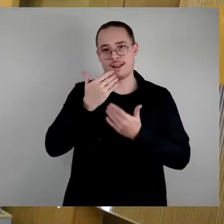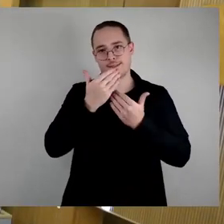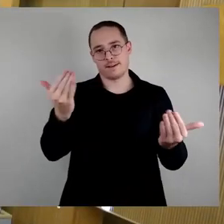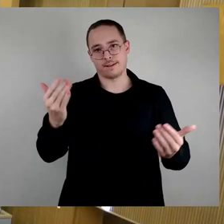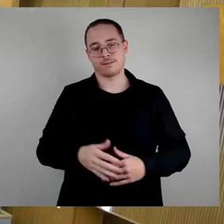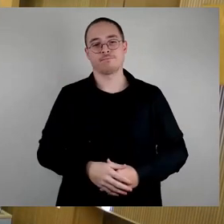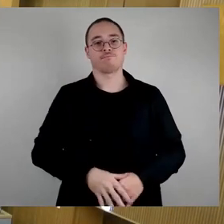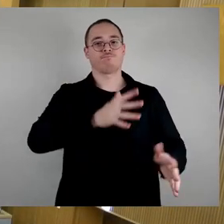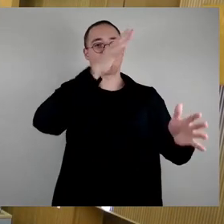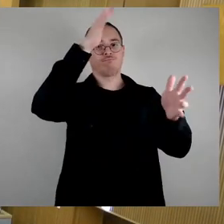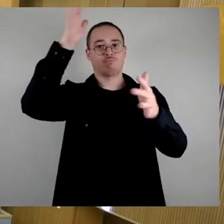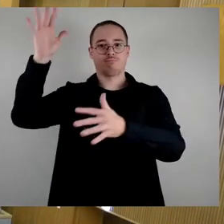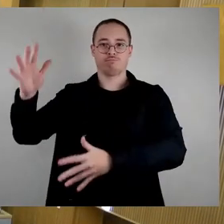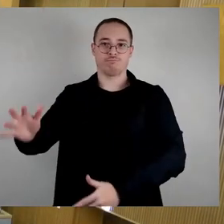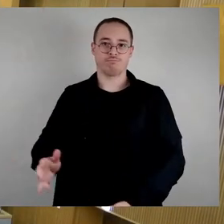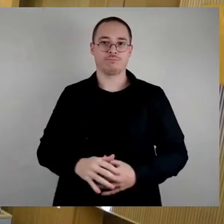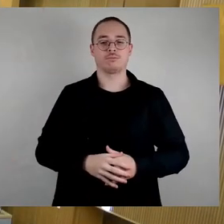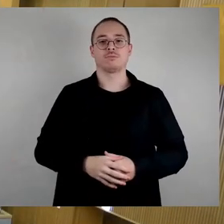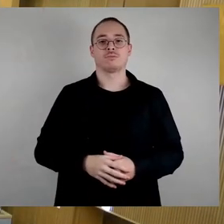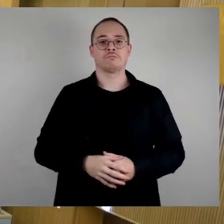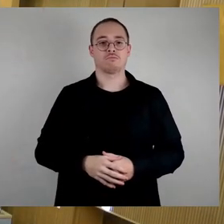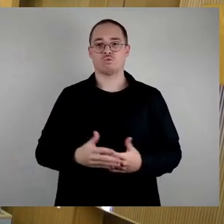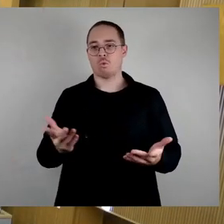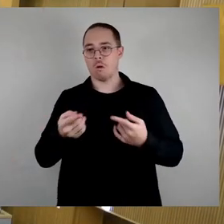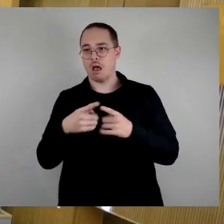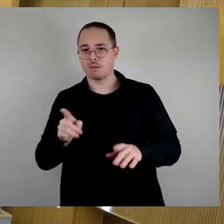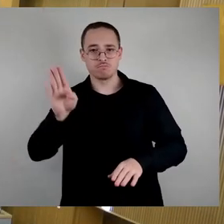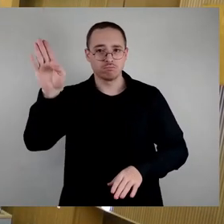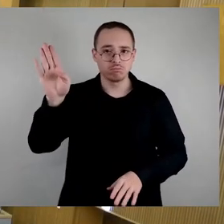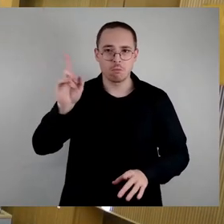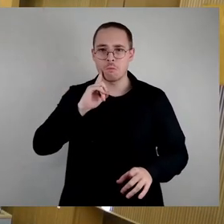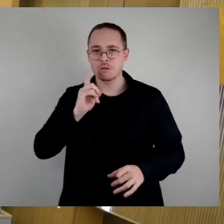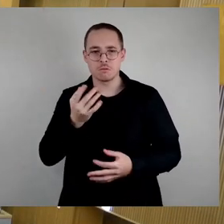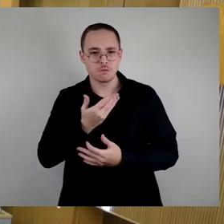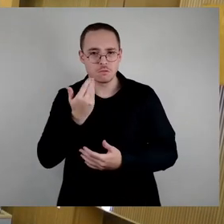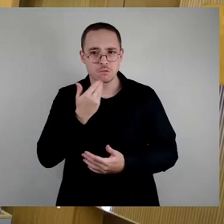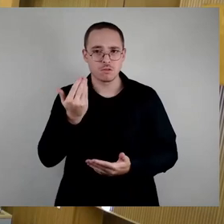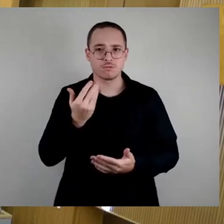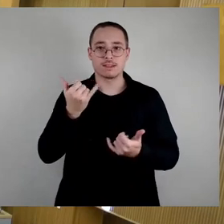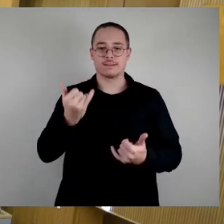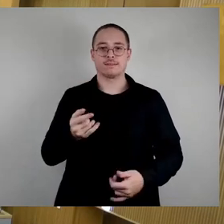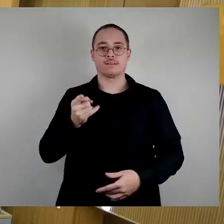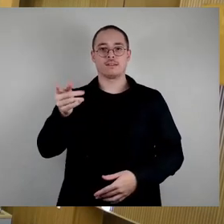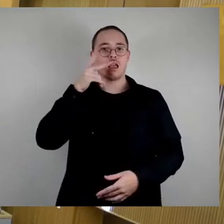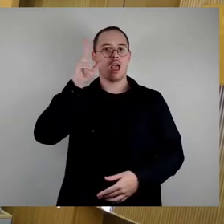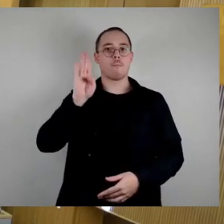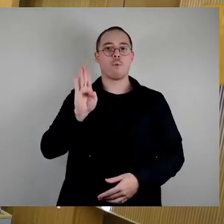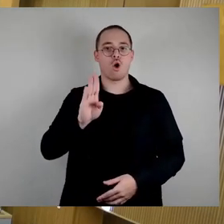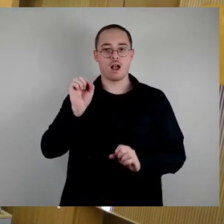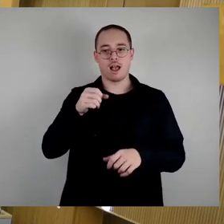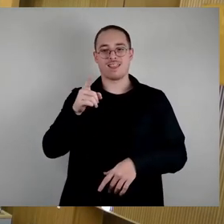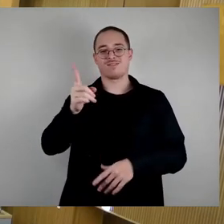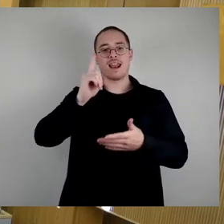So, weitere Wortmeldungen sehe ich nicht, sondern Herr Breuer, wenn wir das Schlusswort machen können, wäre das wunderbar. Und dann